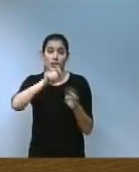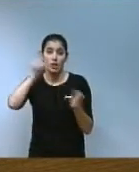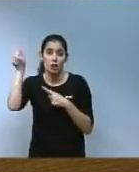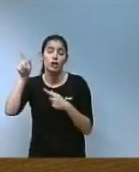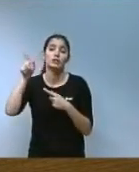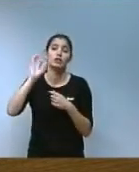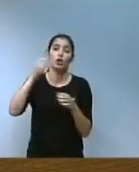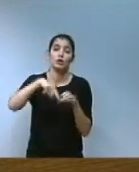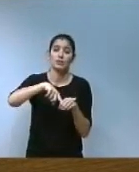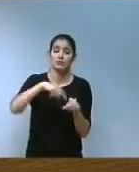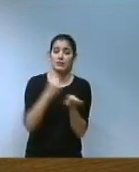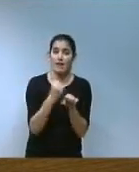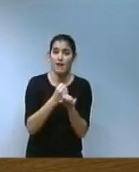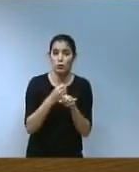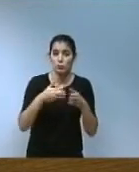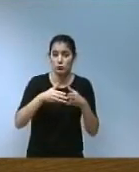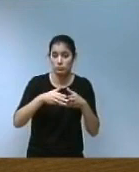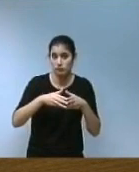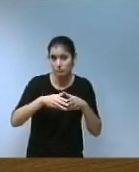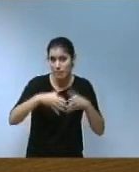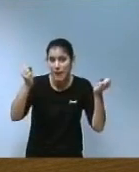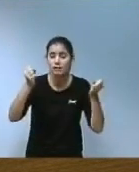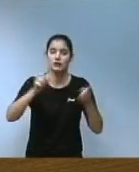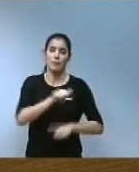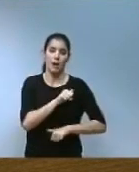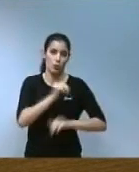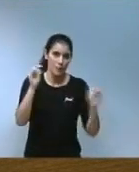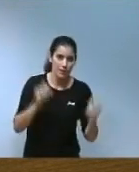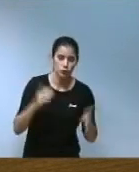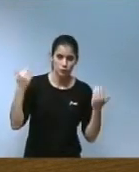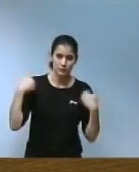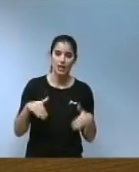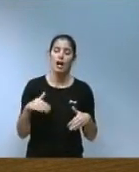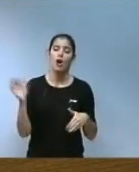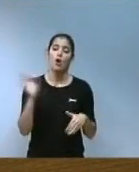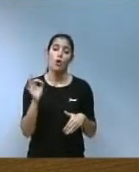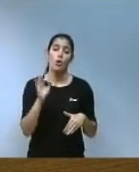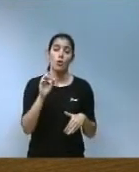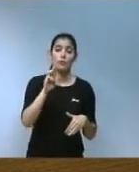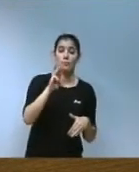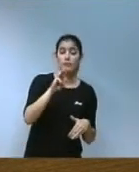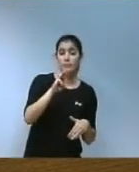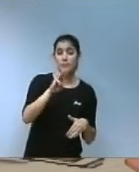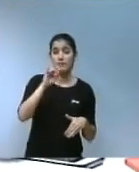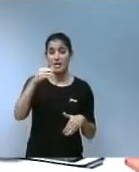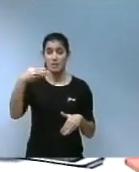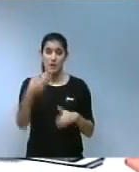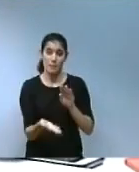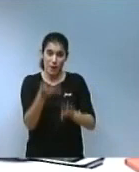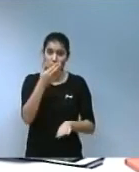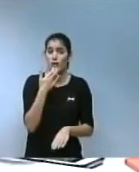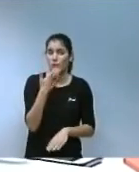en ocupació i la baixada de l'atur, les pernoctacions o la pujada del producte interior brut, per posar alguns exemples.